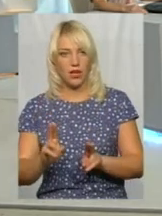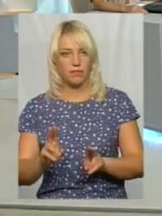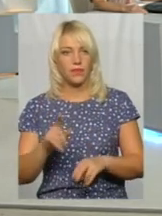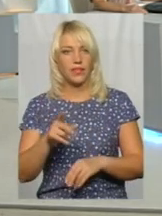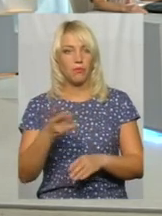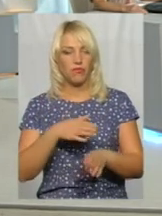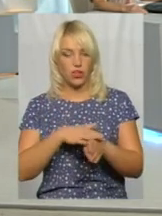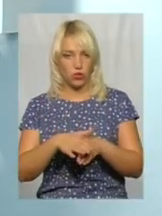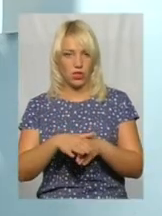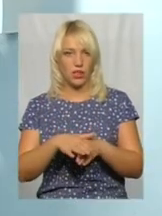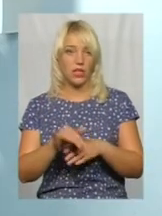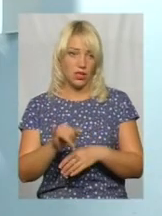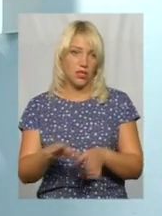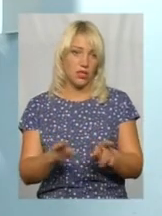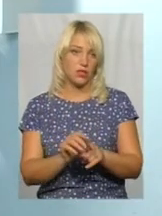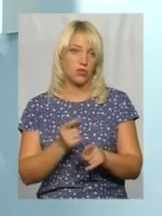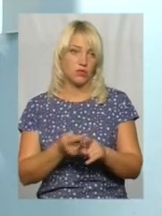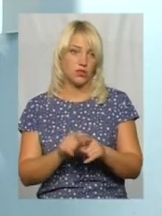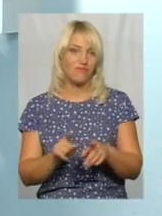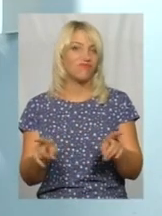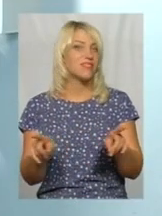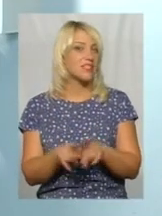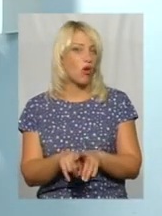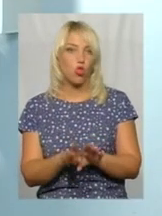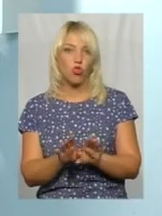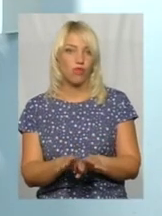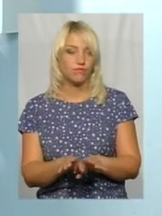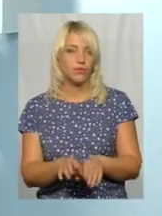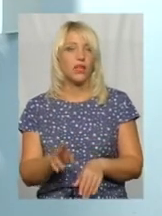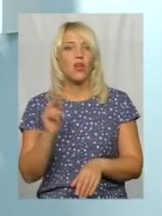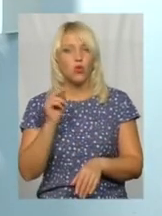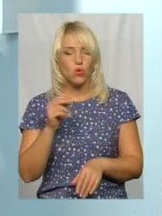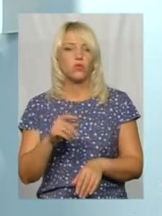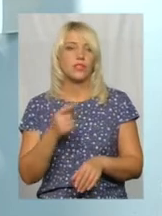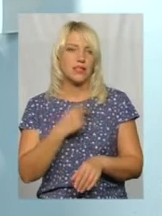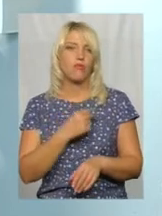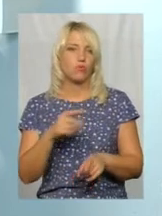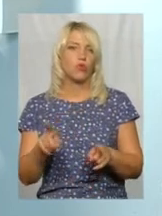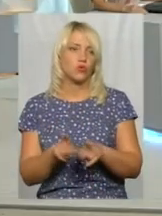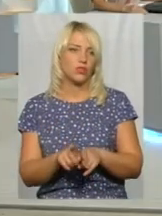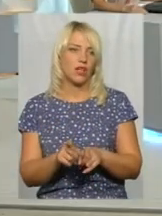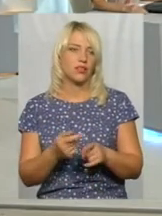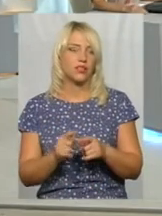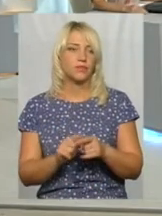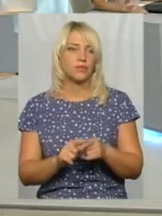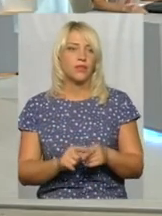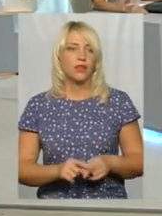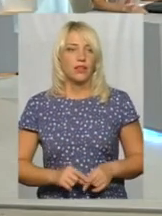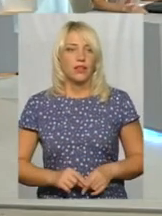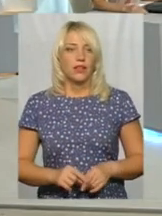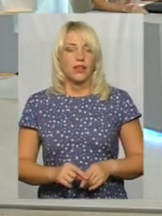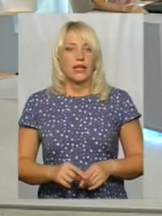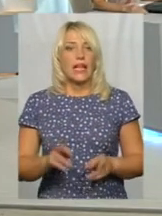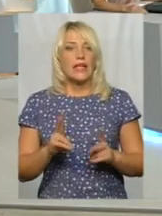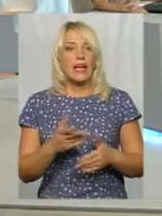їх виконали, і разом з тим все одно... Ну, слава Боже, є нас діти. Так. Це найбільше багатство. Але